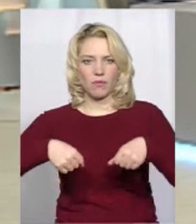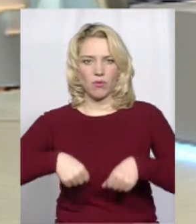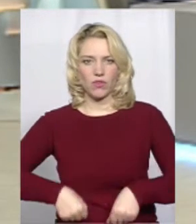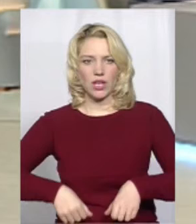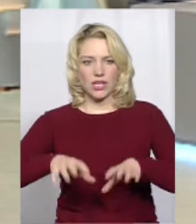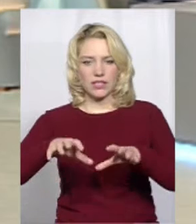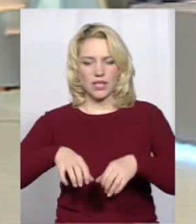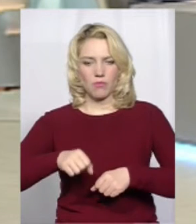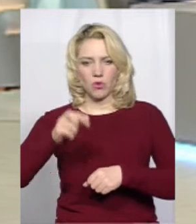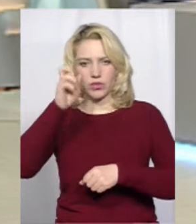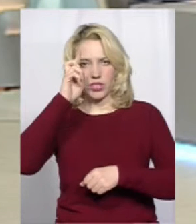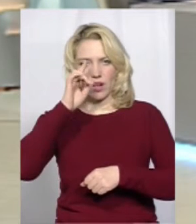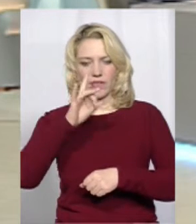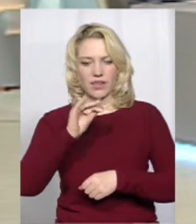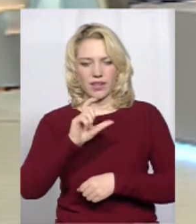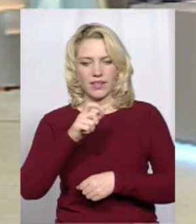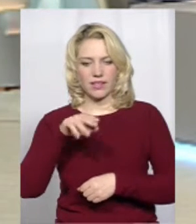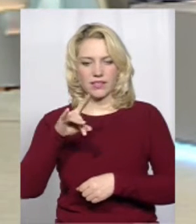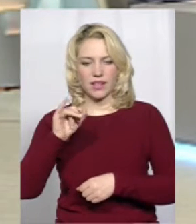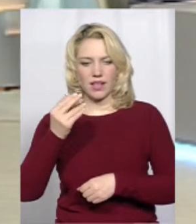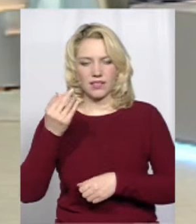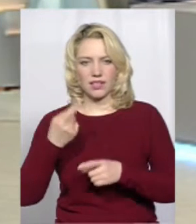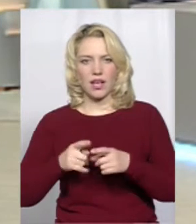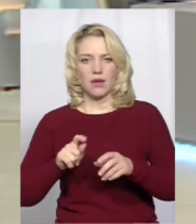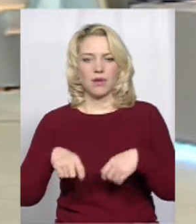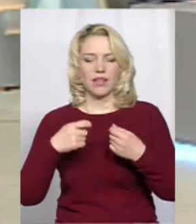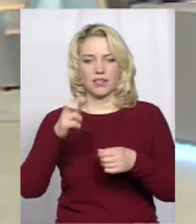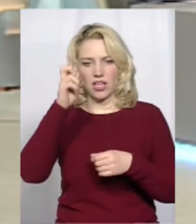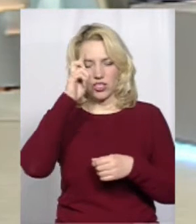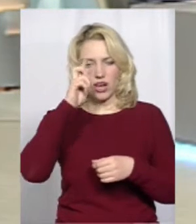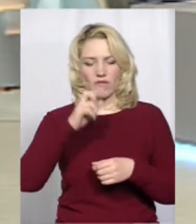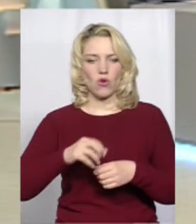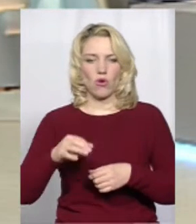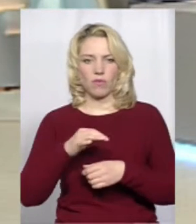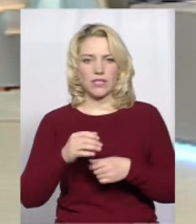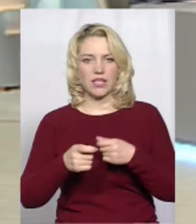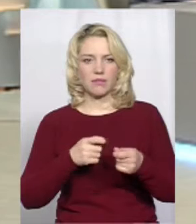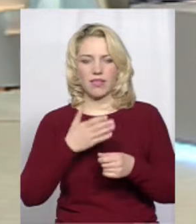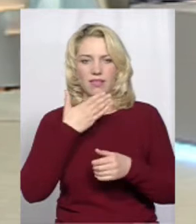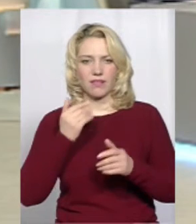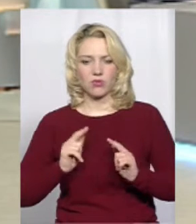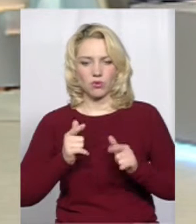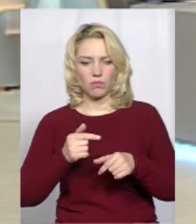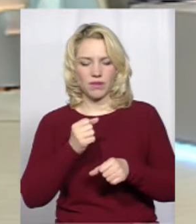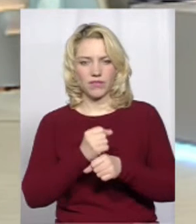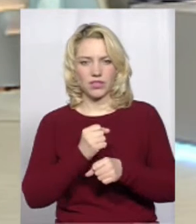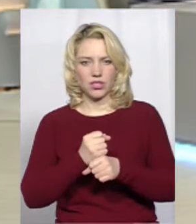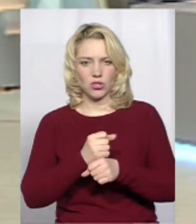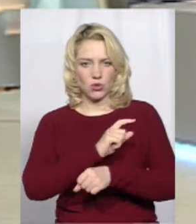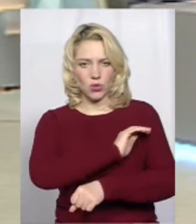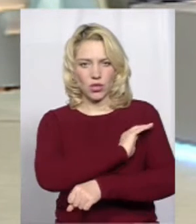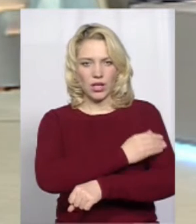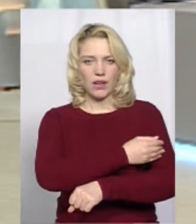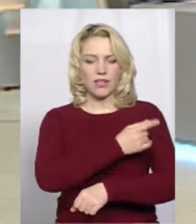забрано їх в державних реєстраторів і передано їх обласним державним адміністраціям, він вступив в дію з 1 лютого